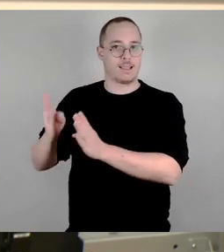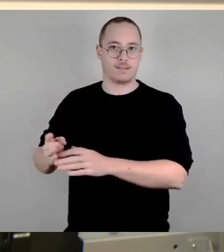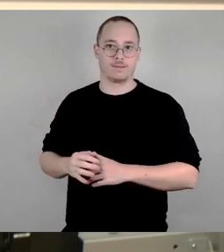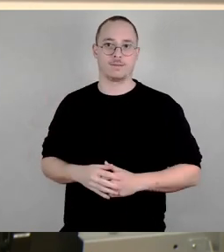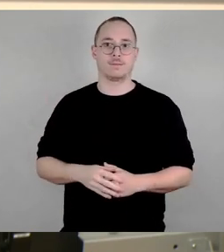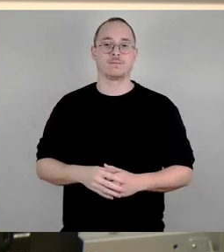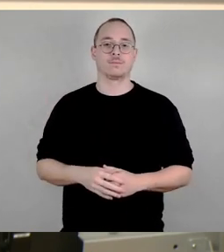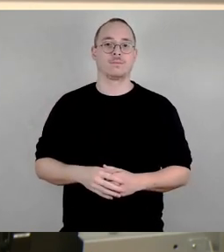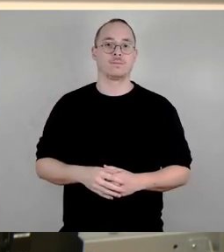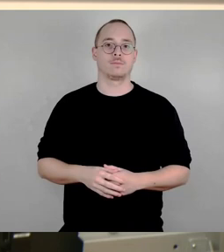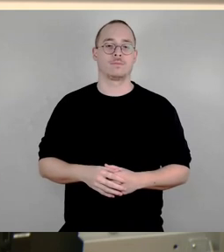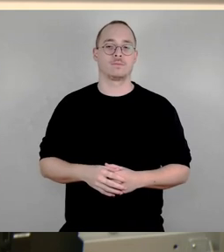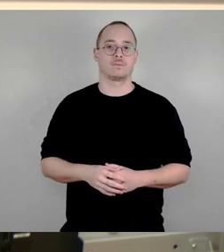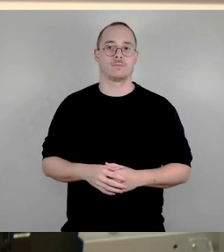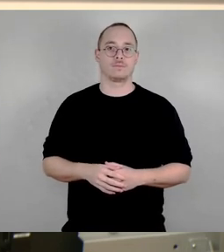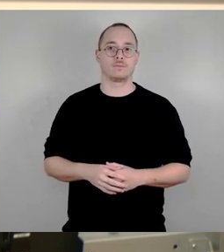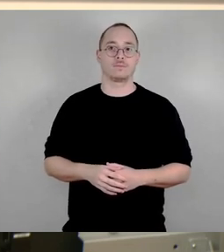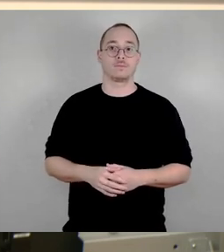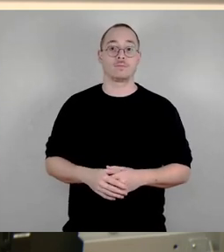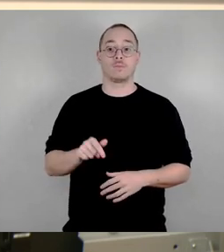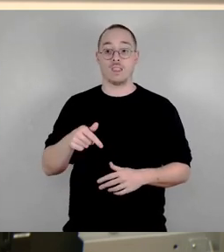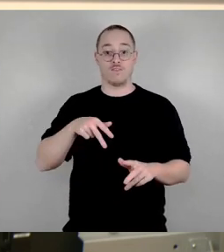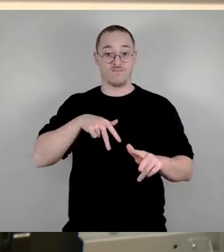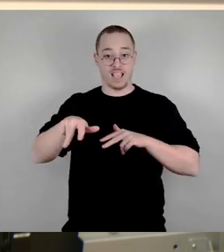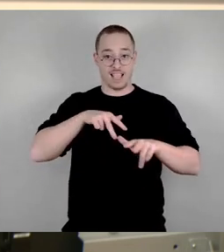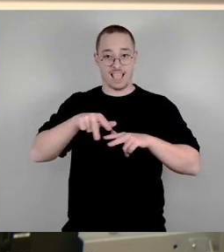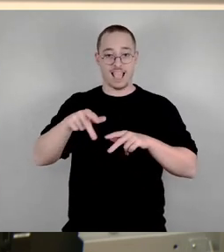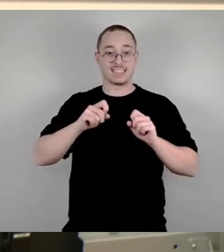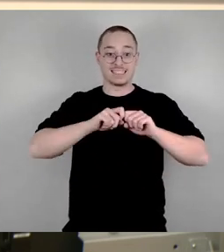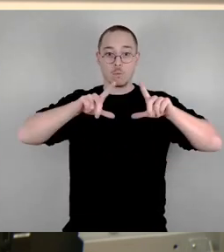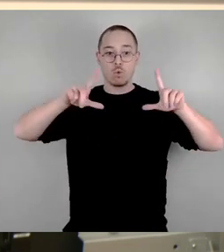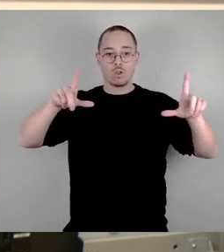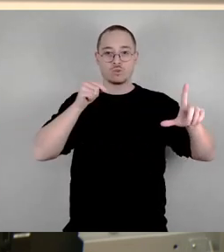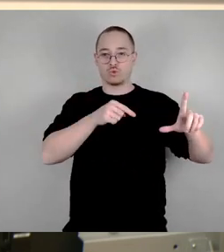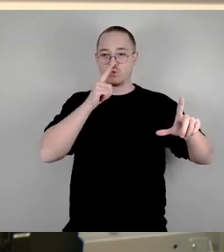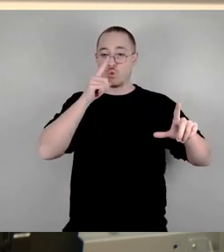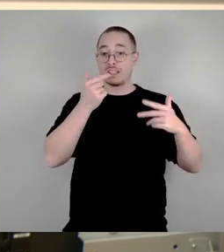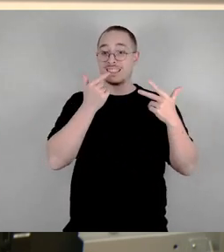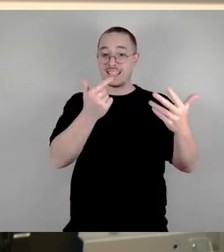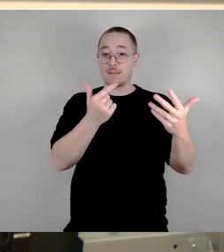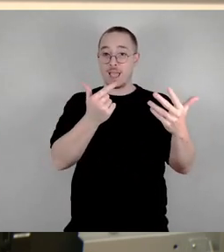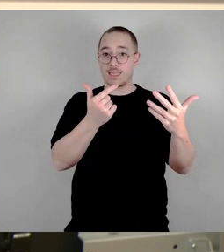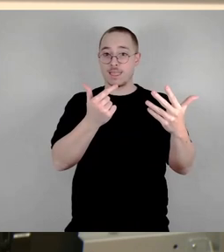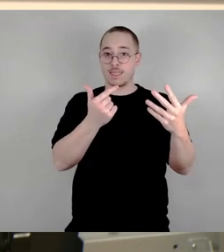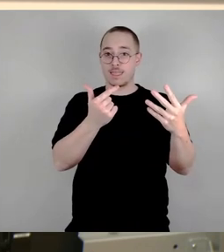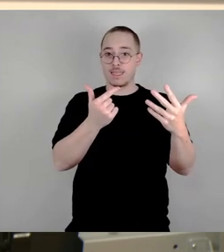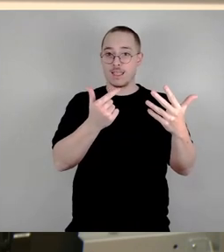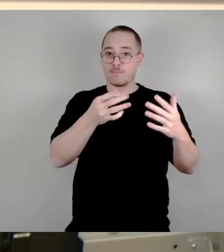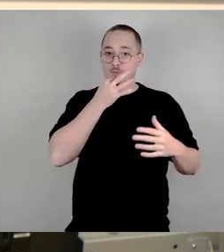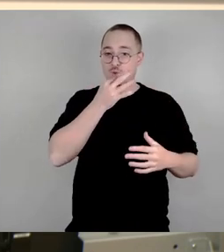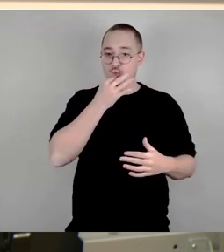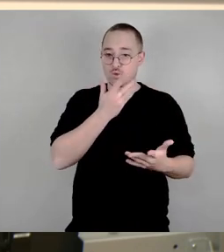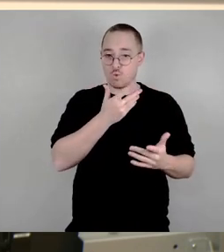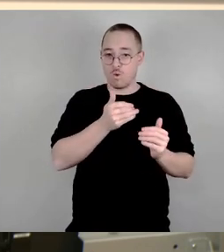Wir haben Verkehrssimulationen, die nicht nur von sieben Minuten sprechen, sondern wir haben Verkehrssimulationen, die in der Spitze bis zu